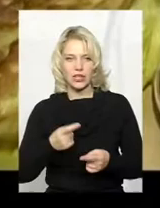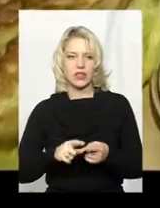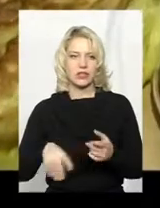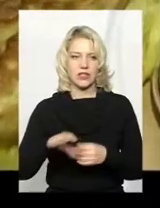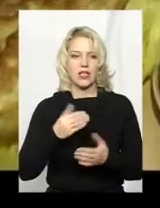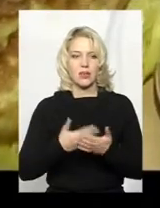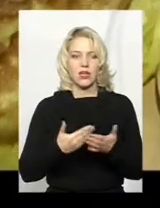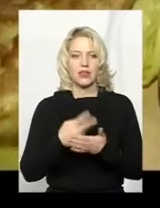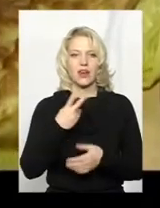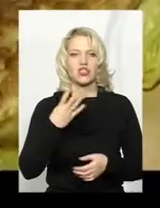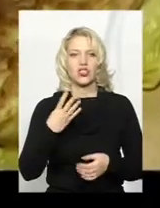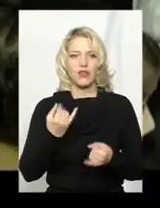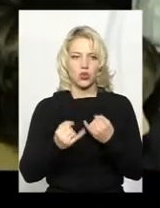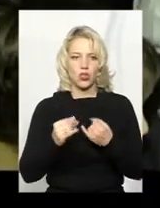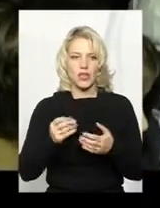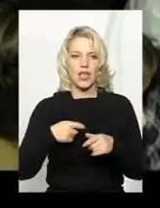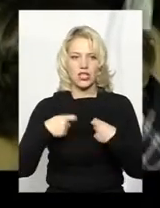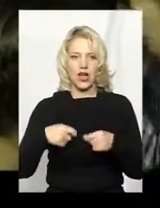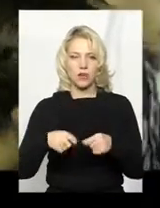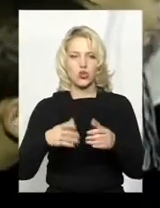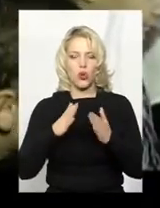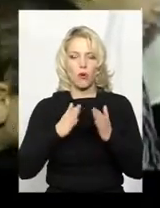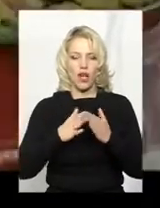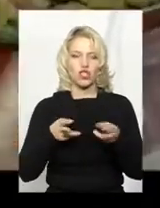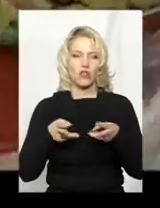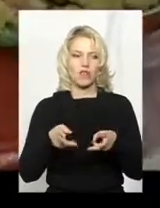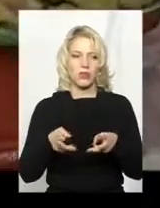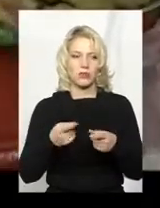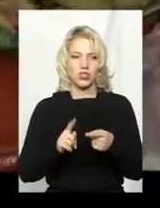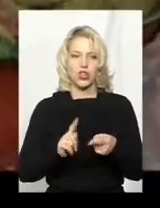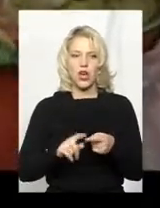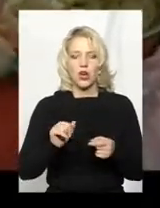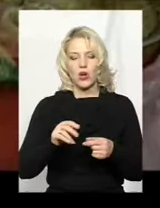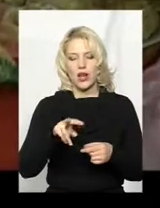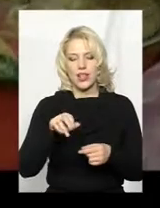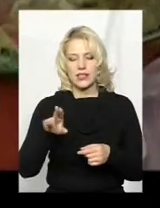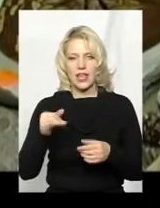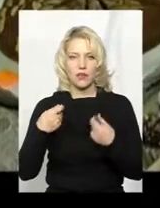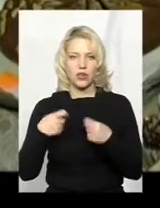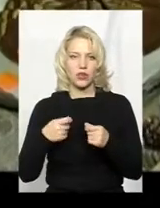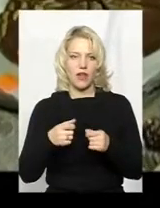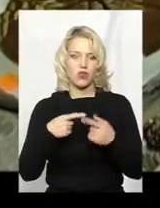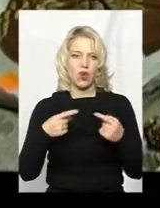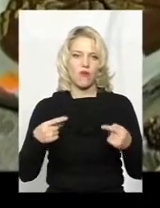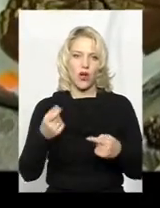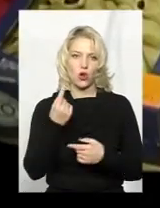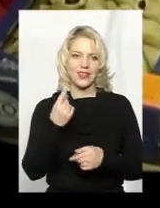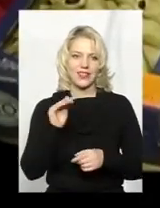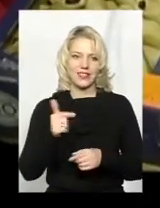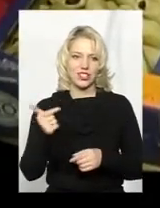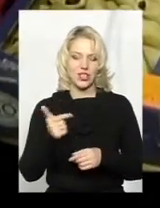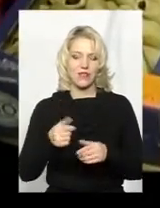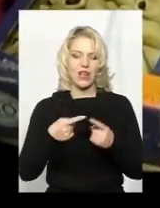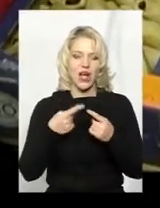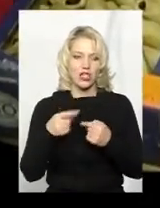жовтня на ярмарці домашньої випічки учні 17-го ліцею, що у Хмельницькому, продали товар на 11 тисяч гривень. Решту 6